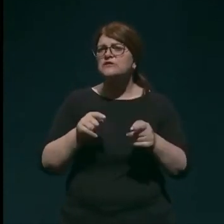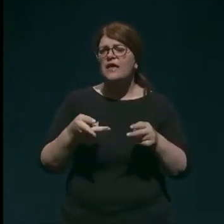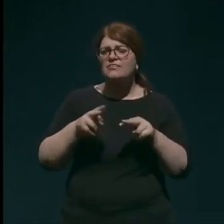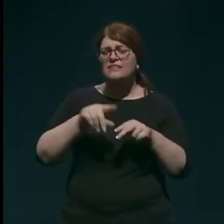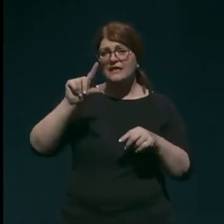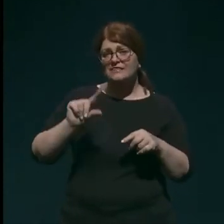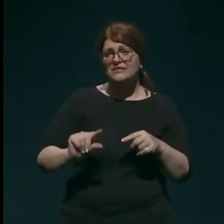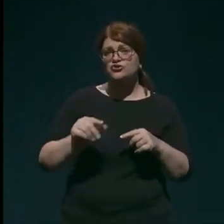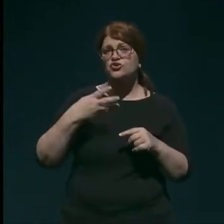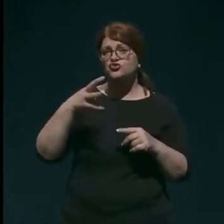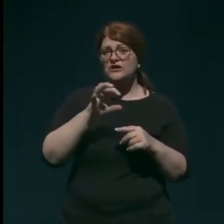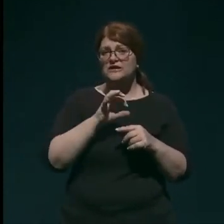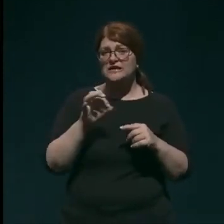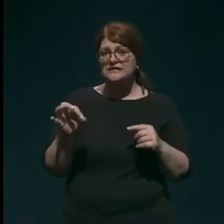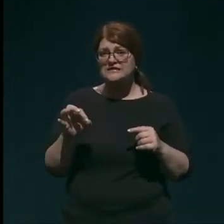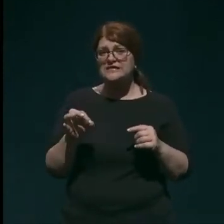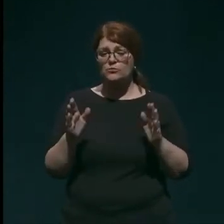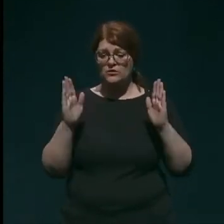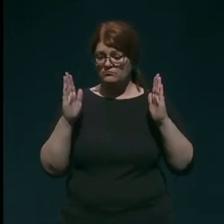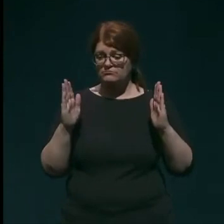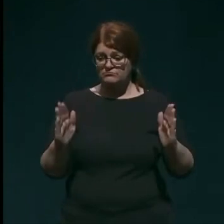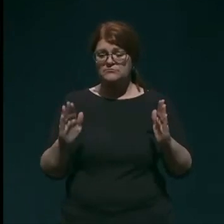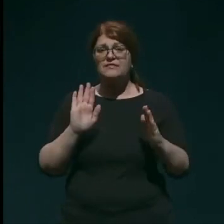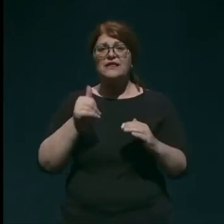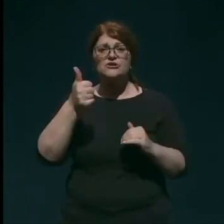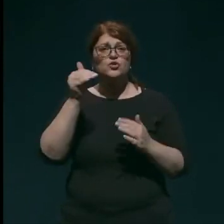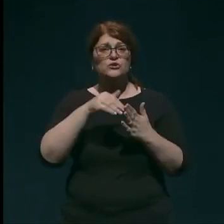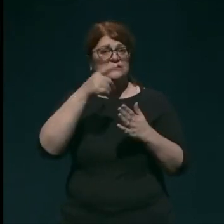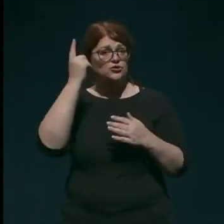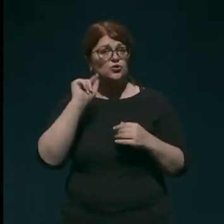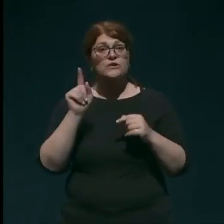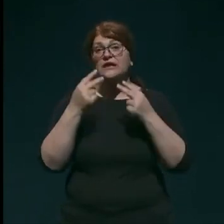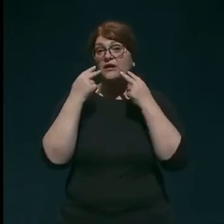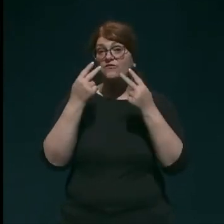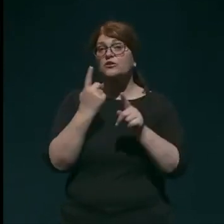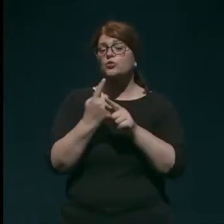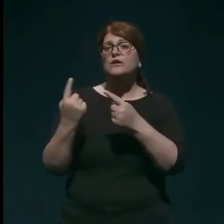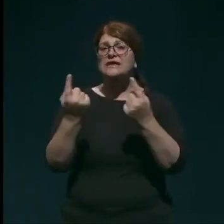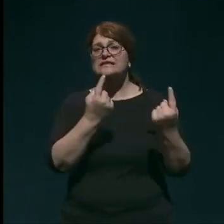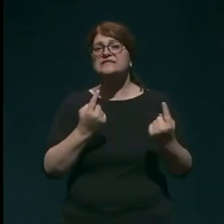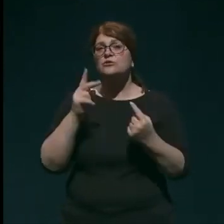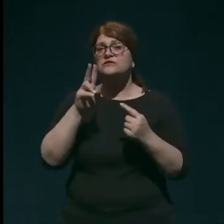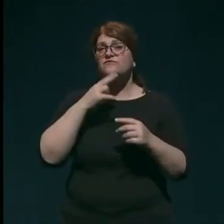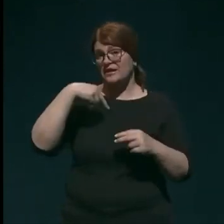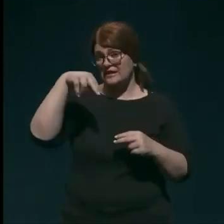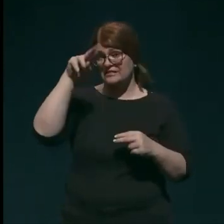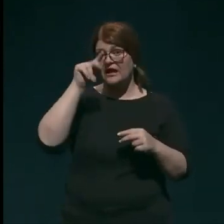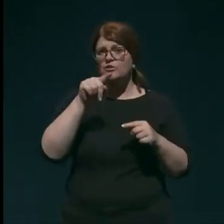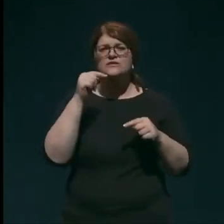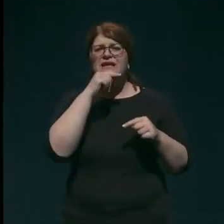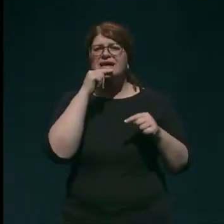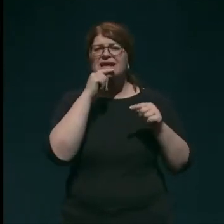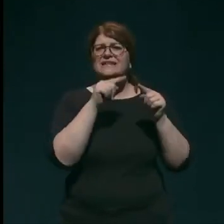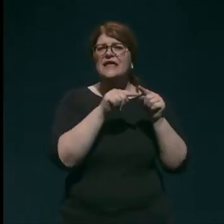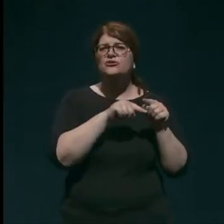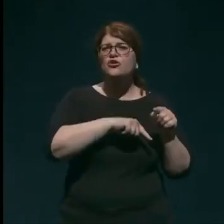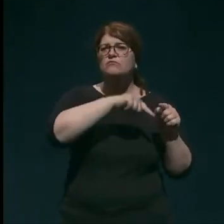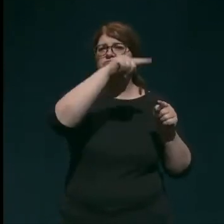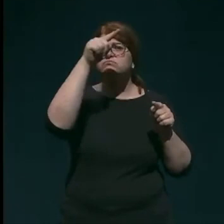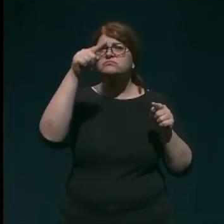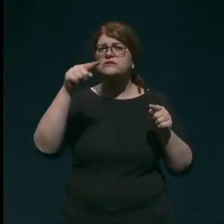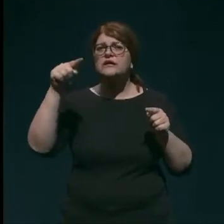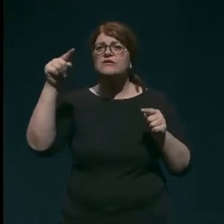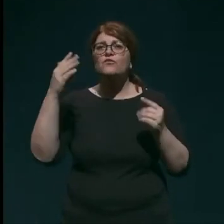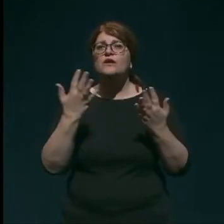14-dnevna kumulacivna incidenca na 100 tisoč. In vidite tudi situacijo v Italiji, ki je tista rdeča krivulja, kjer je